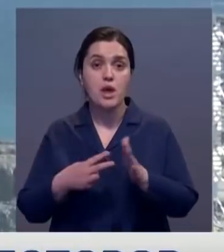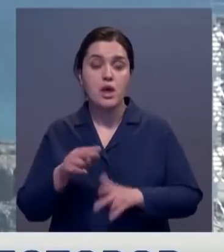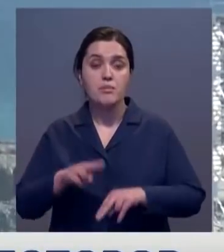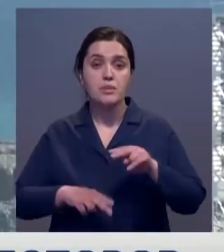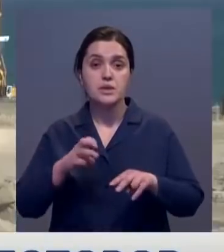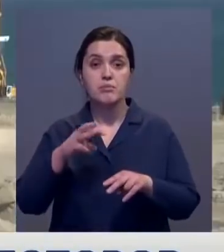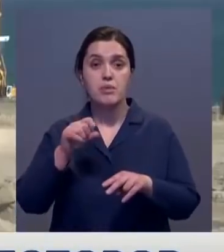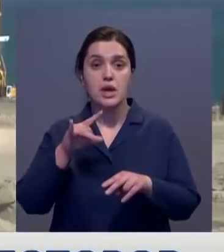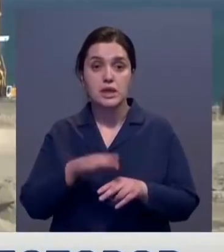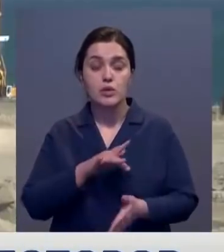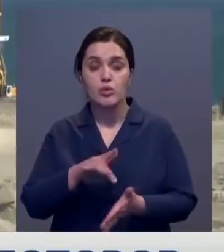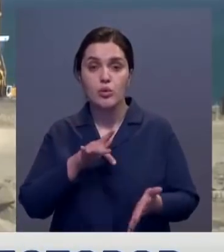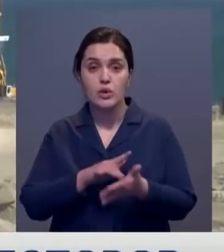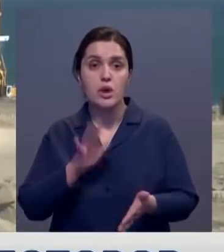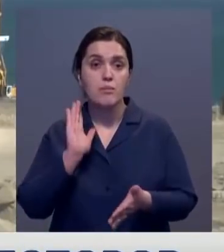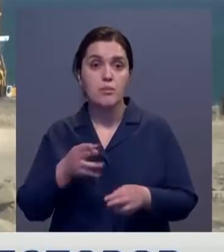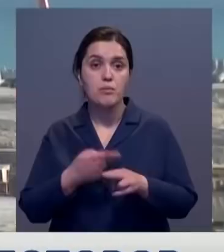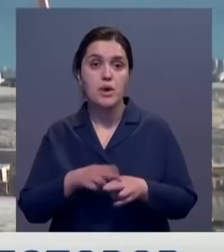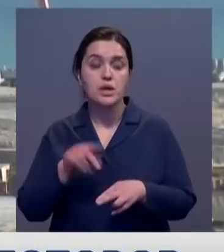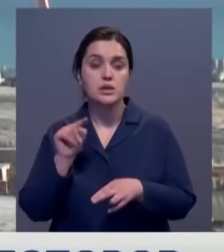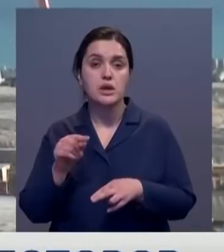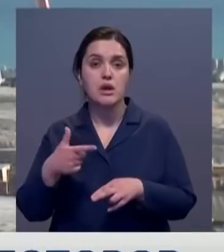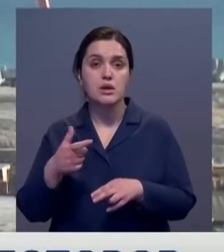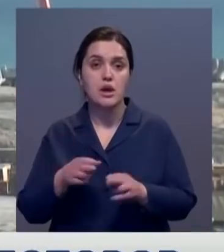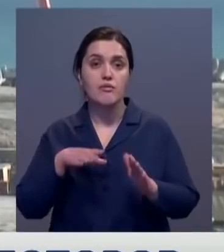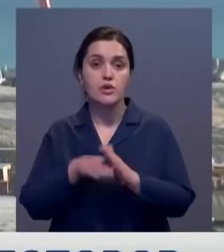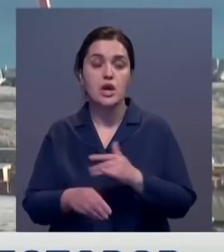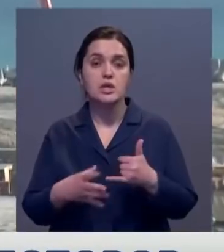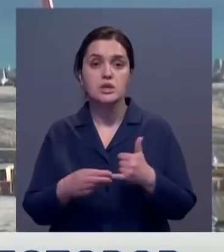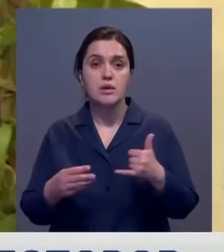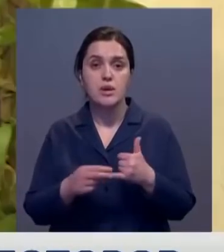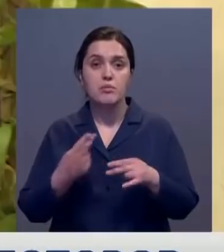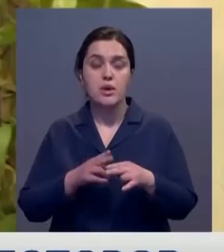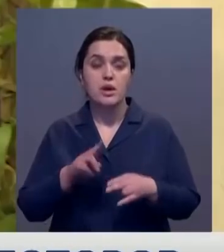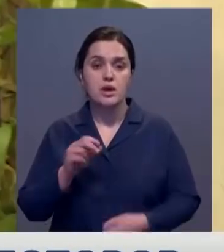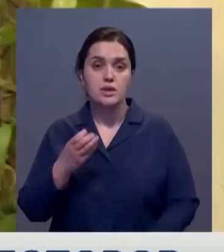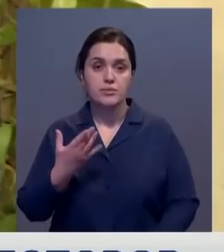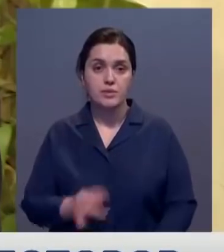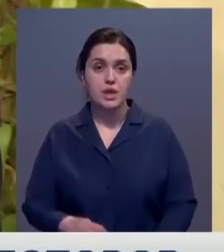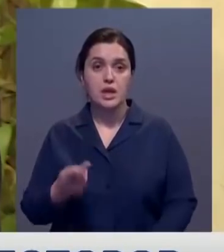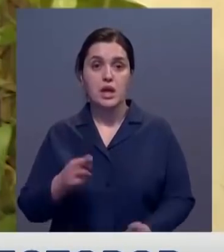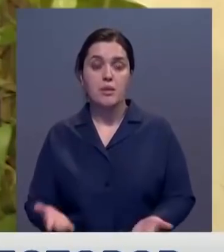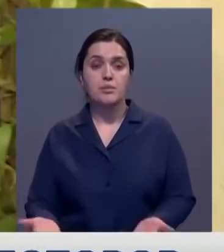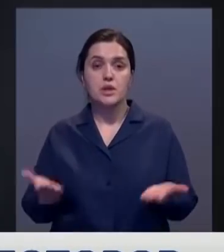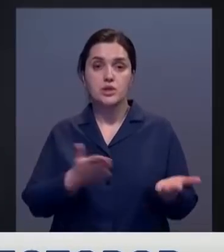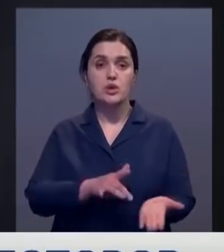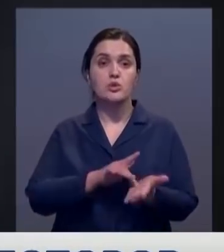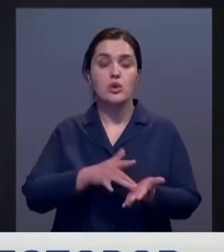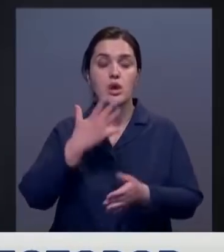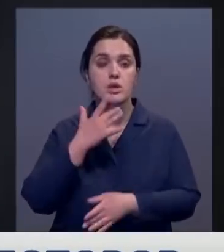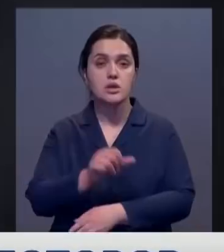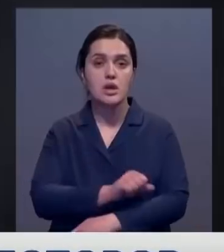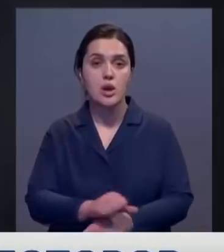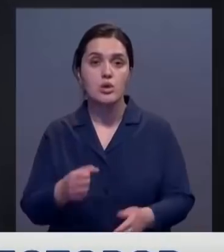-сити. Комплекс будет располагаться на территории 1000 гектаров, включая землю на побережье Каспии. Для привлечения туристов иностранных до